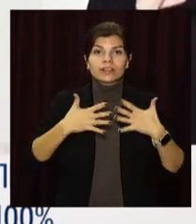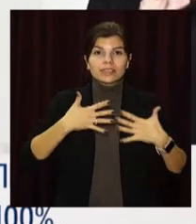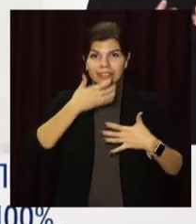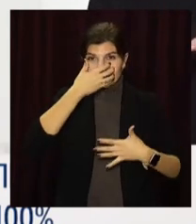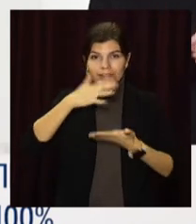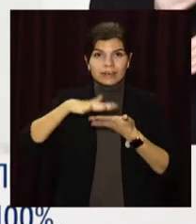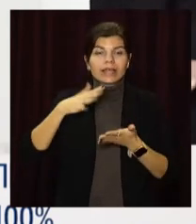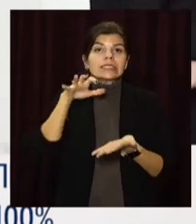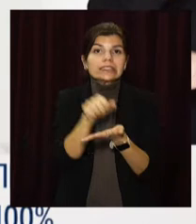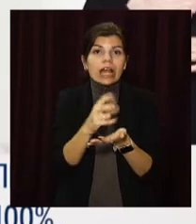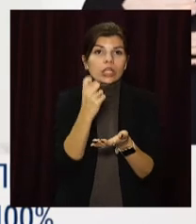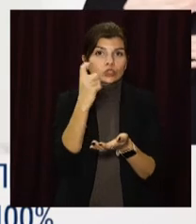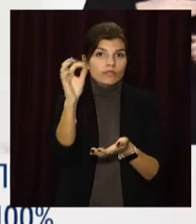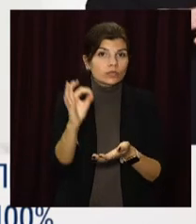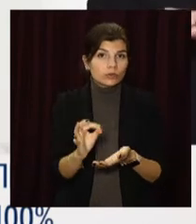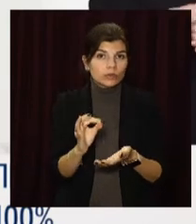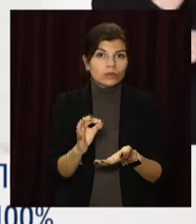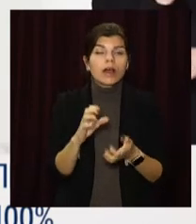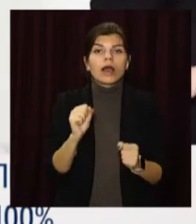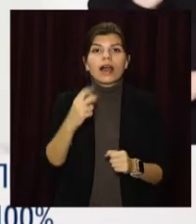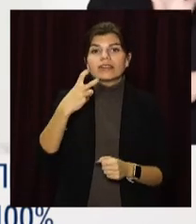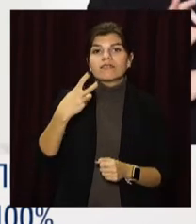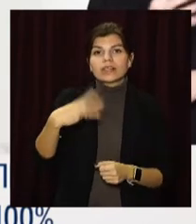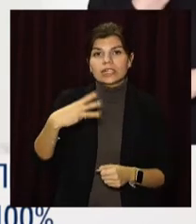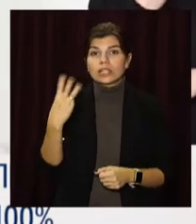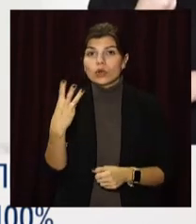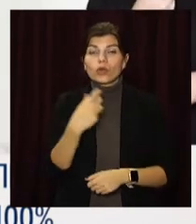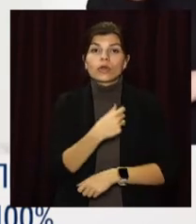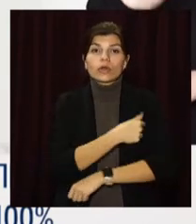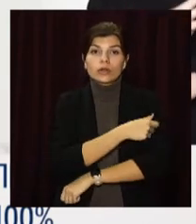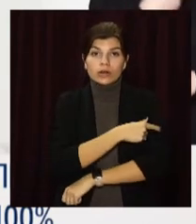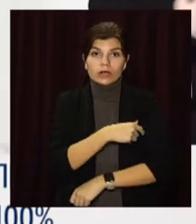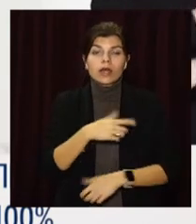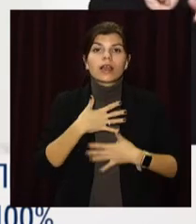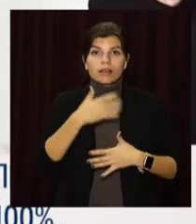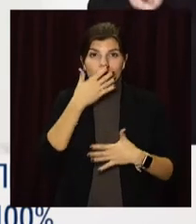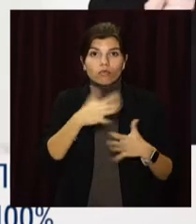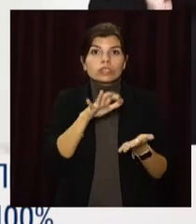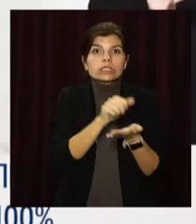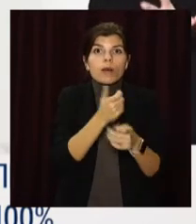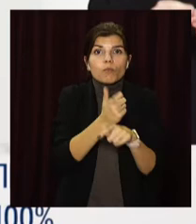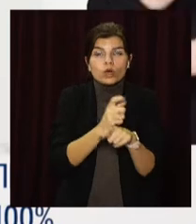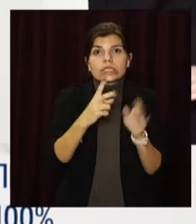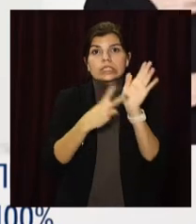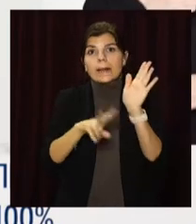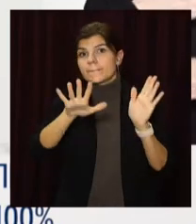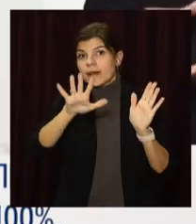зайняті на 100%. А у 233 лікарнях ліжка з киснем зайняті вже більш ніж на